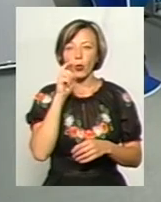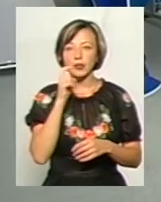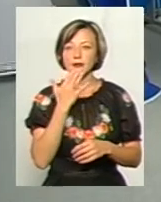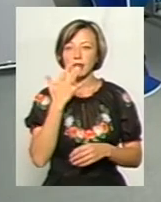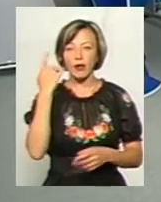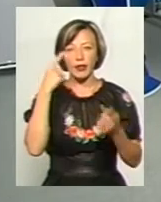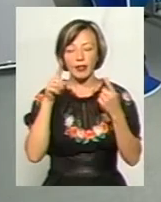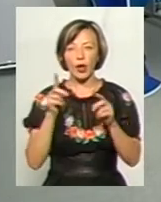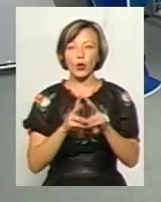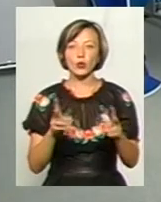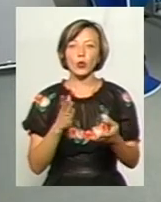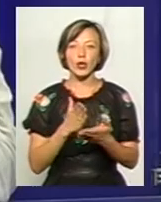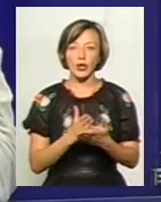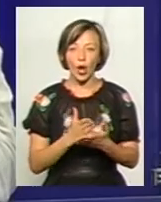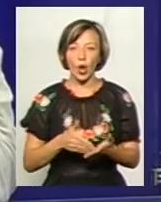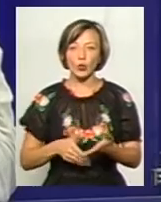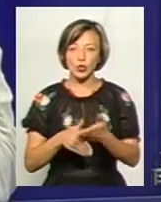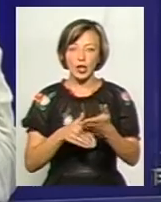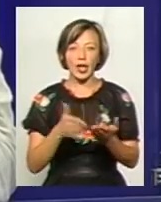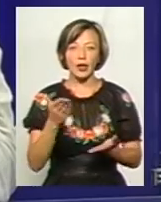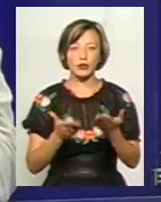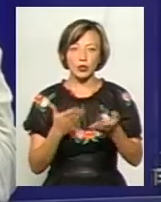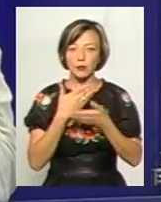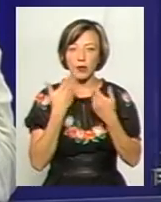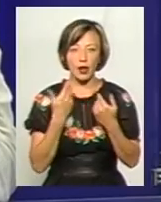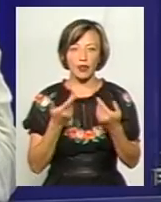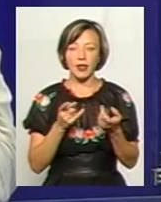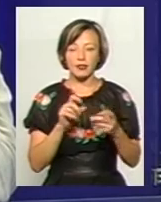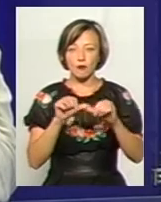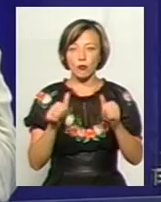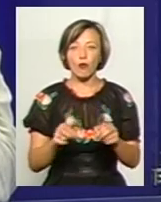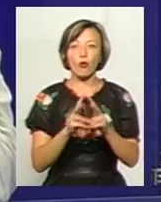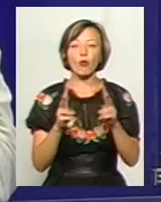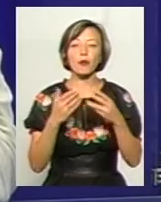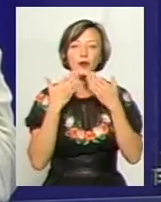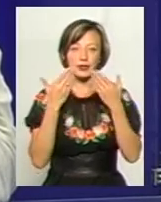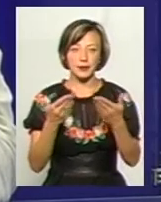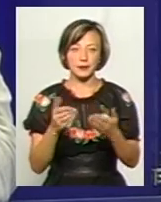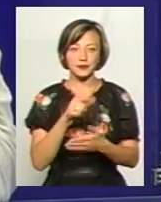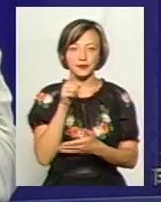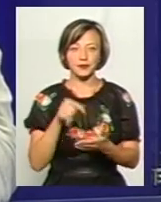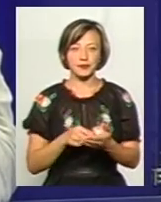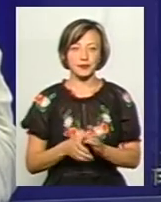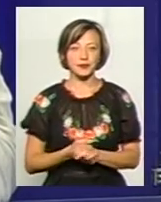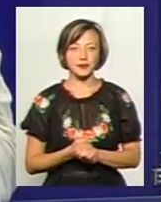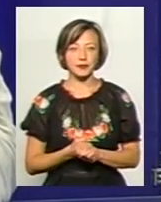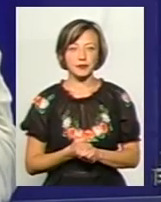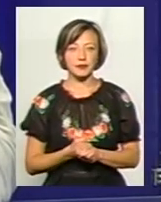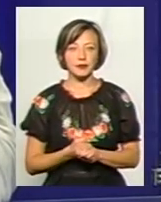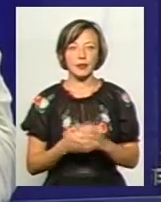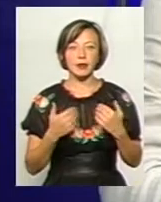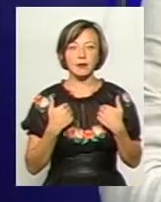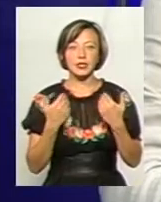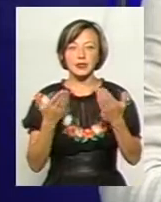ідеї, хто є Росієм? Тому що якщо її немає, ми не сформували, кого питати? От дивіться, якщо ми з вами